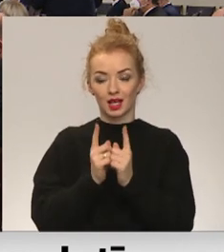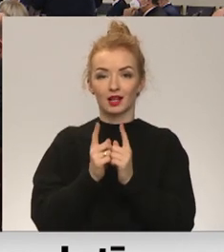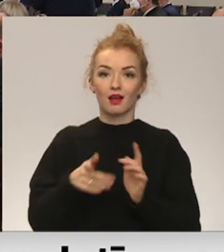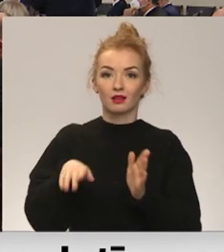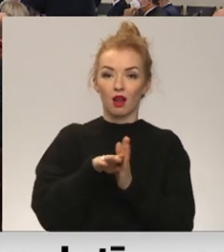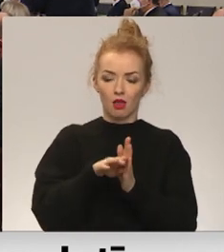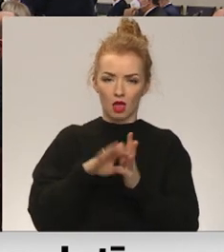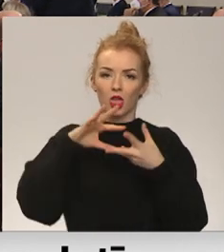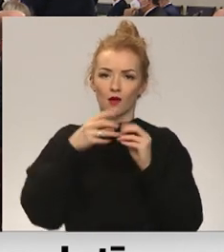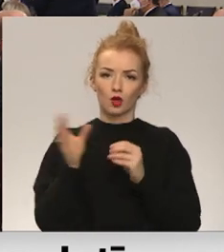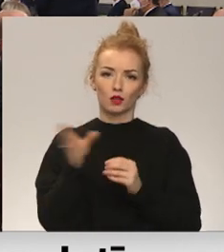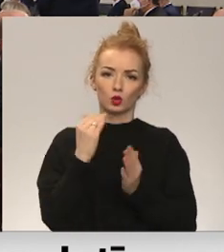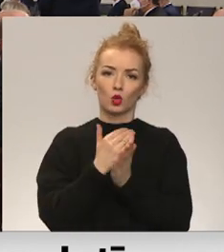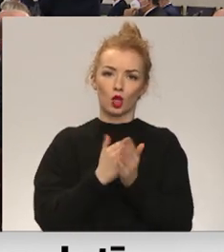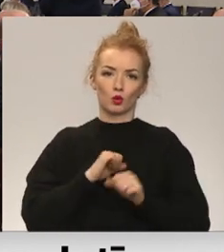ievērojot COVID drošības nosacījumus.